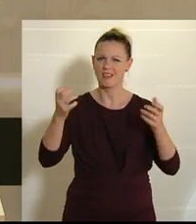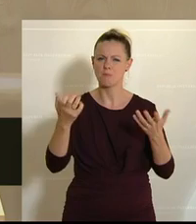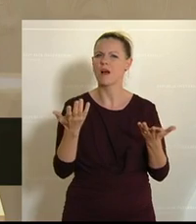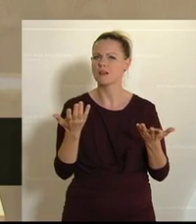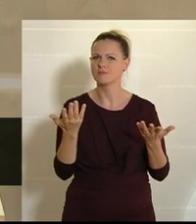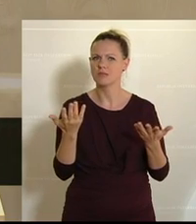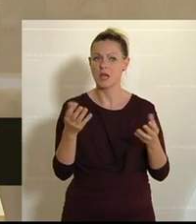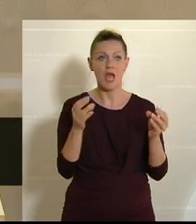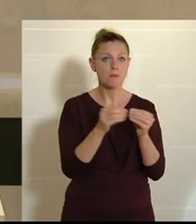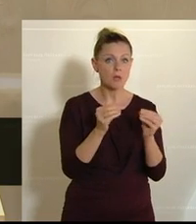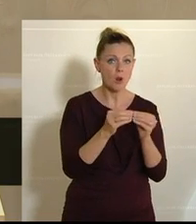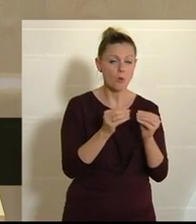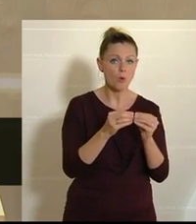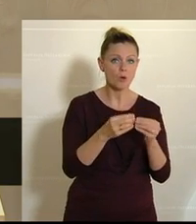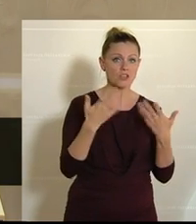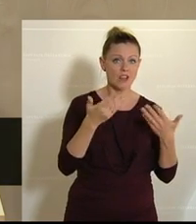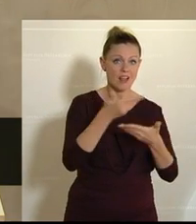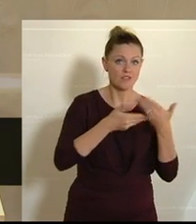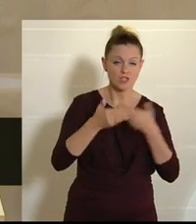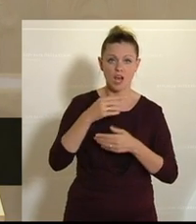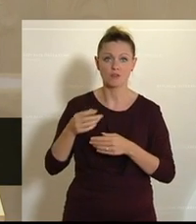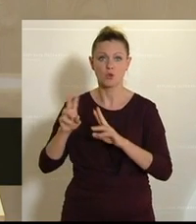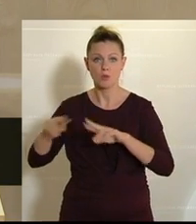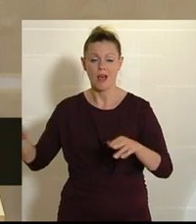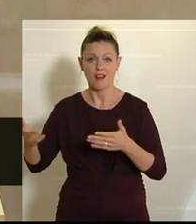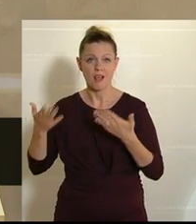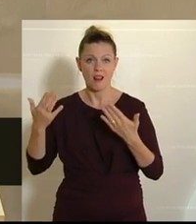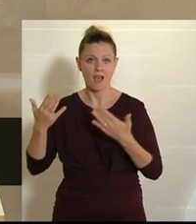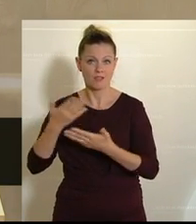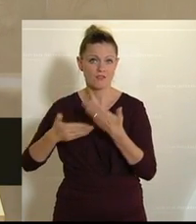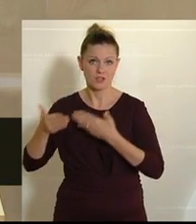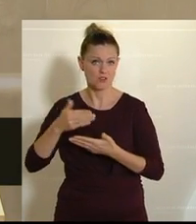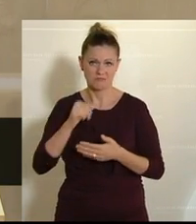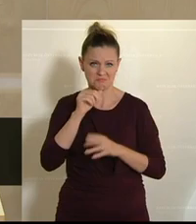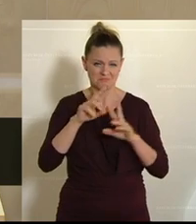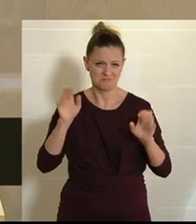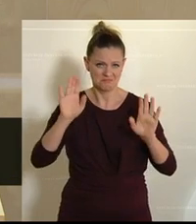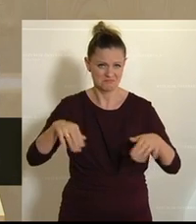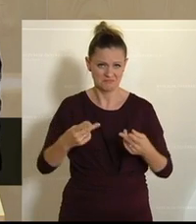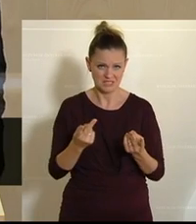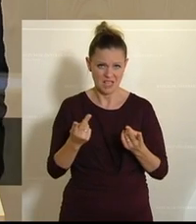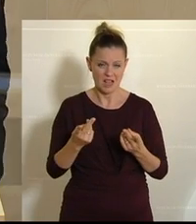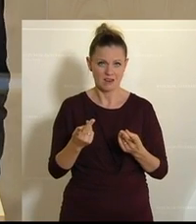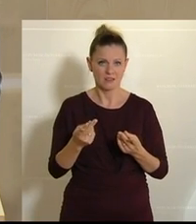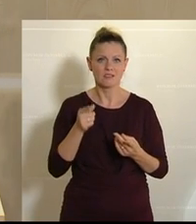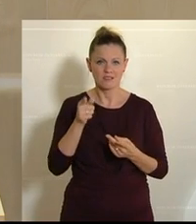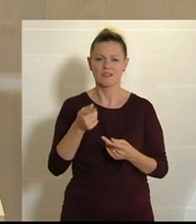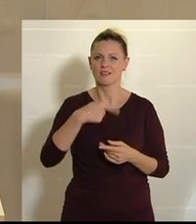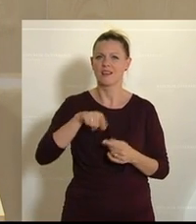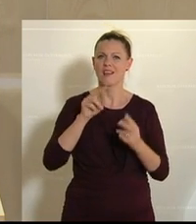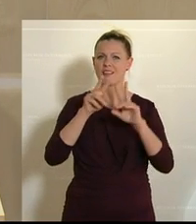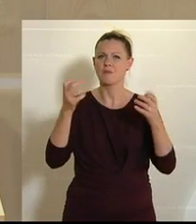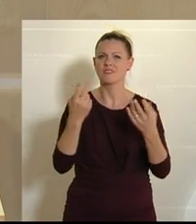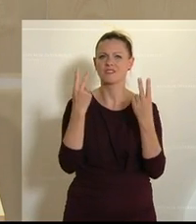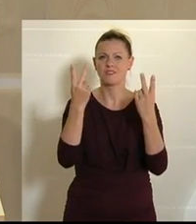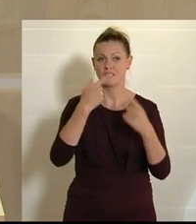biologische Landwirtschaft, konventionelle Landwirtschaft. Die Frage, die sich stellt, ist, schaffen wir es in